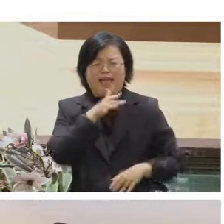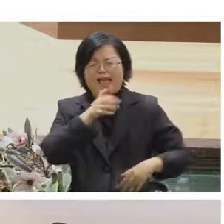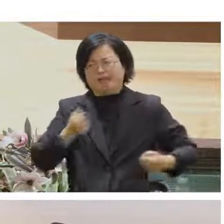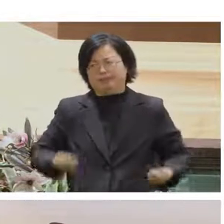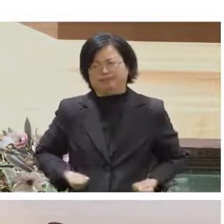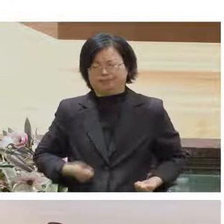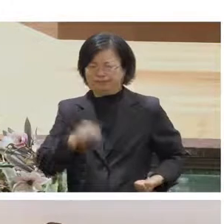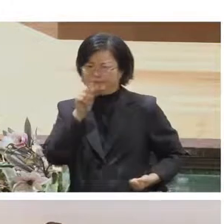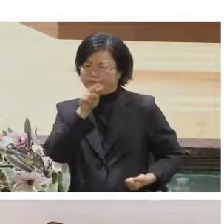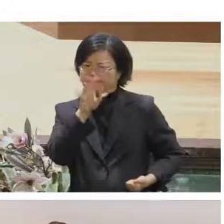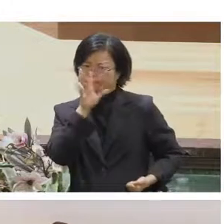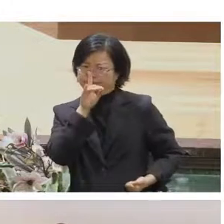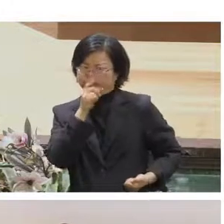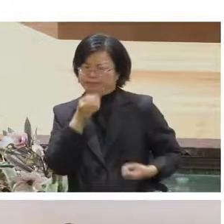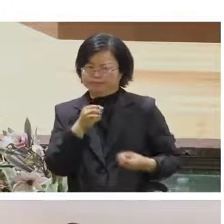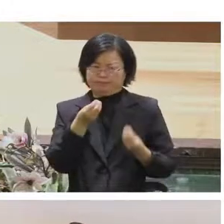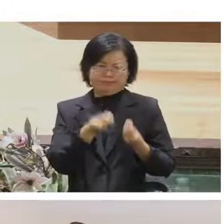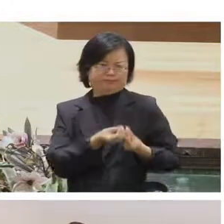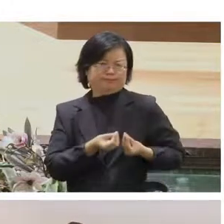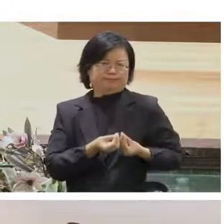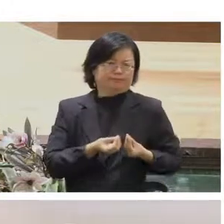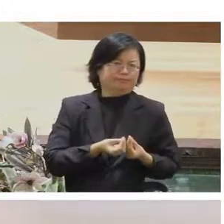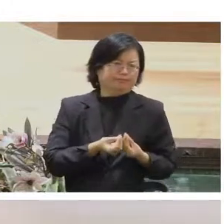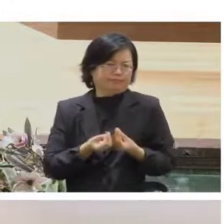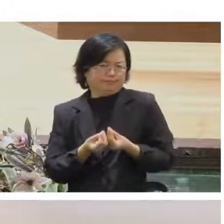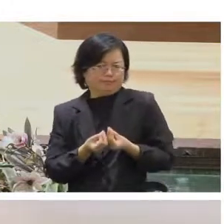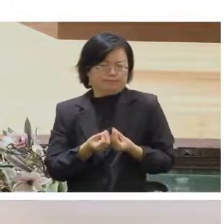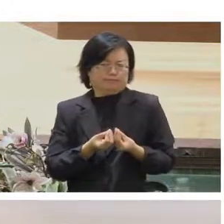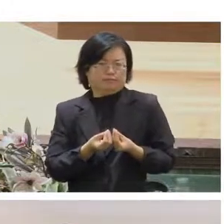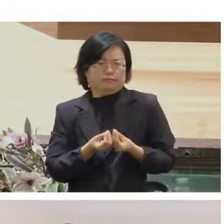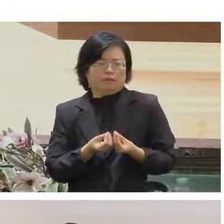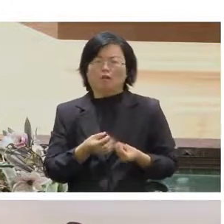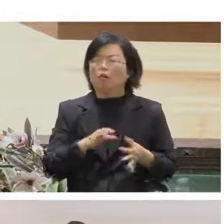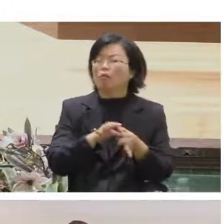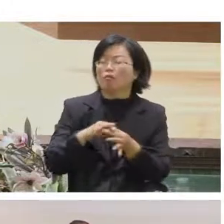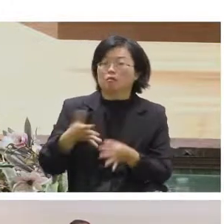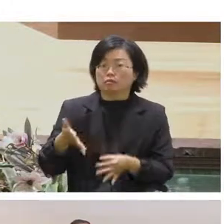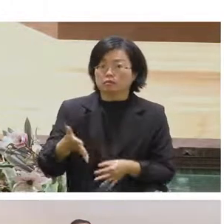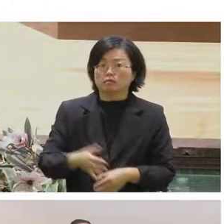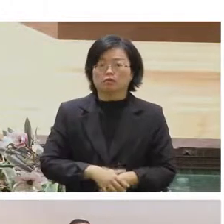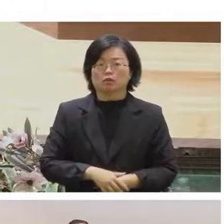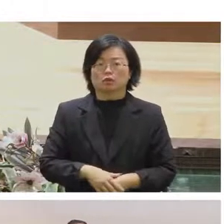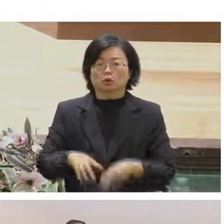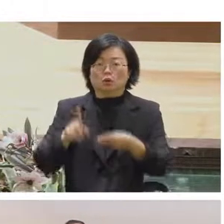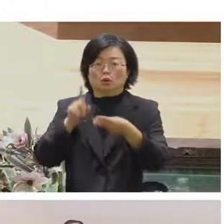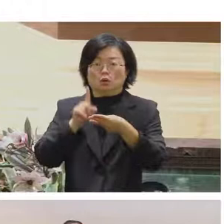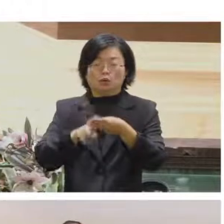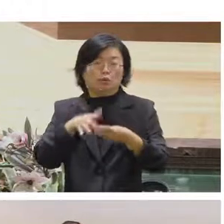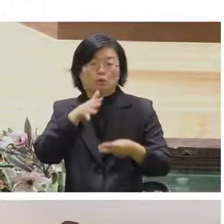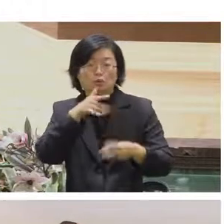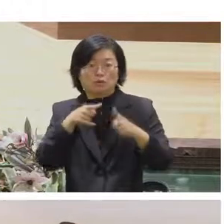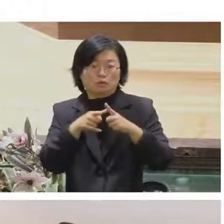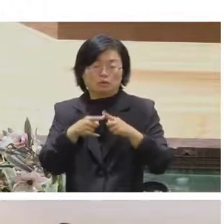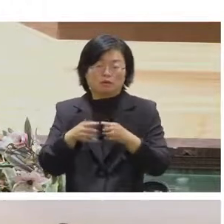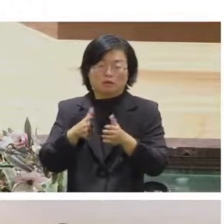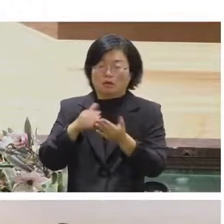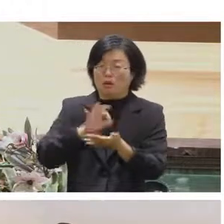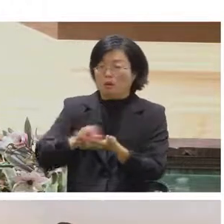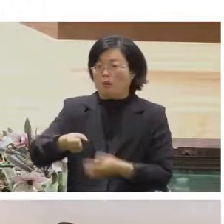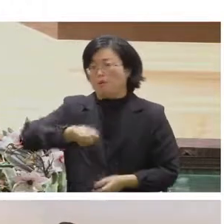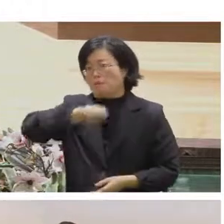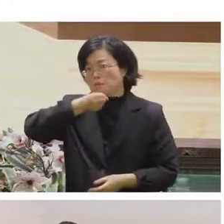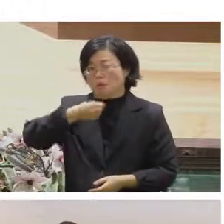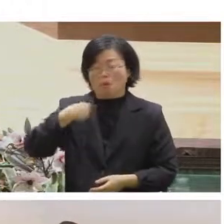你就會得尷尬癌這樣子就是非常的尬這樣那為什麼會這樣就是因為主持人比較會用麥克風我曾經在一個場合遇到他們的